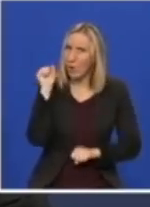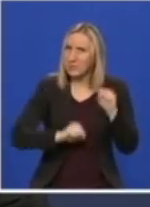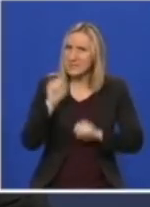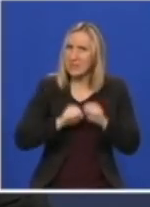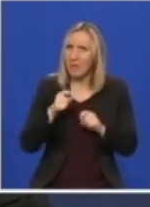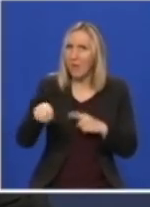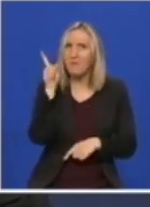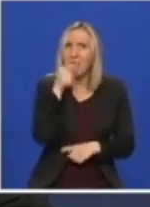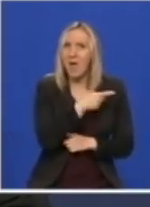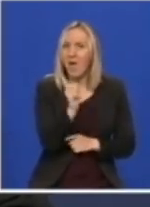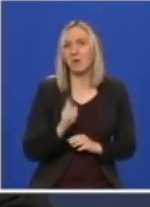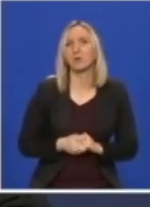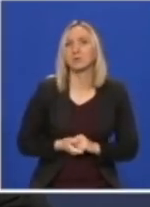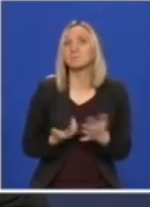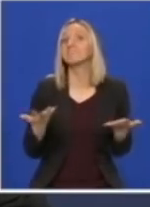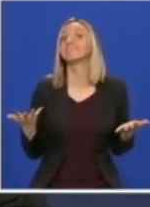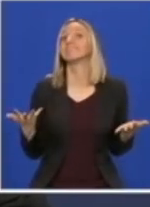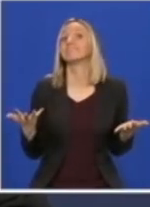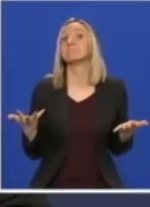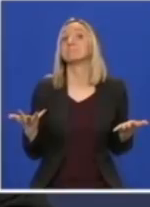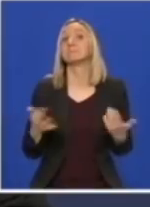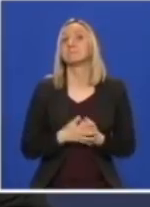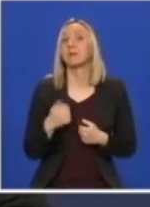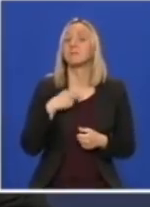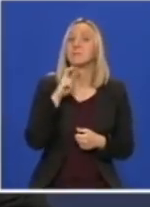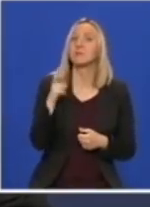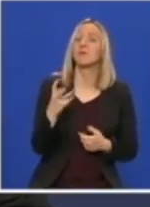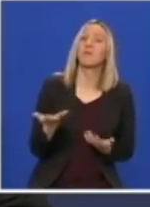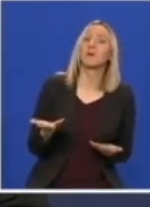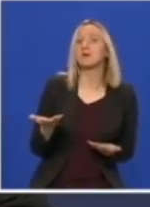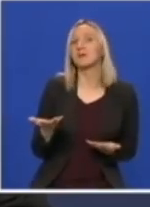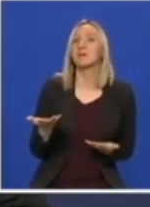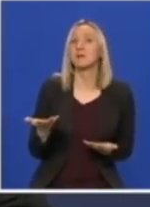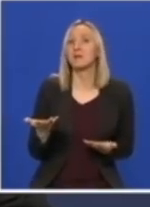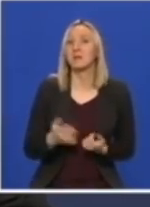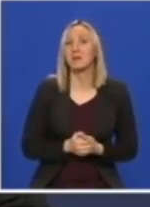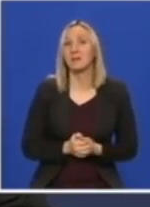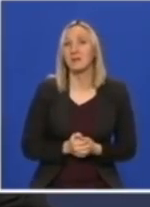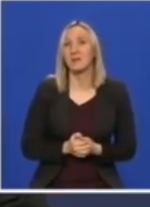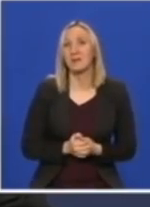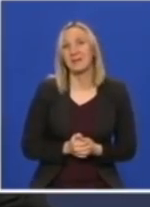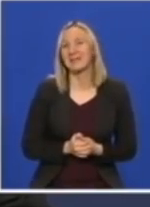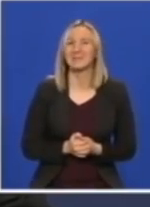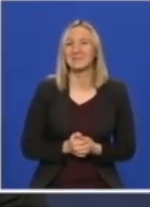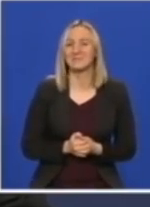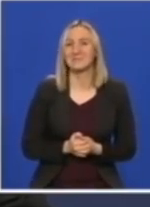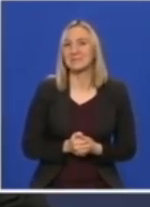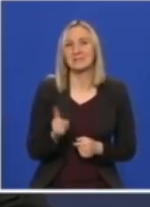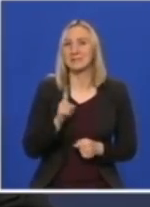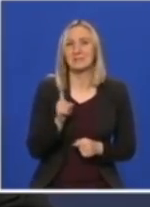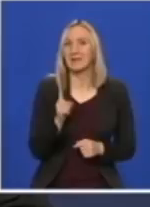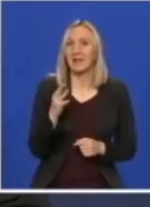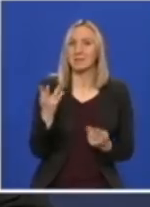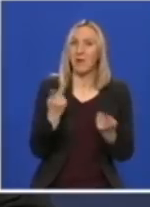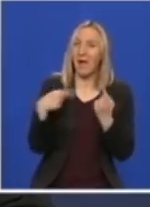pitanje, na što smo mi odgovorili da ne bi baš mogli to tako da kažemo,